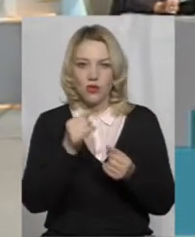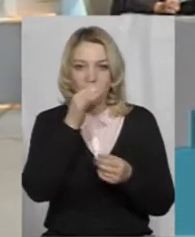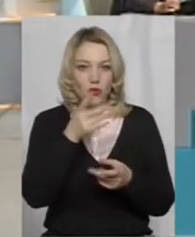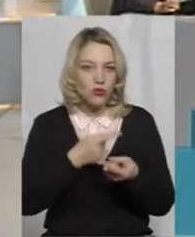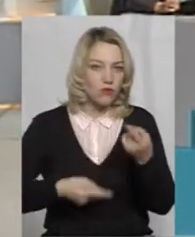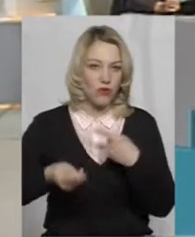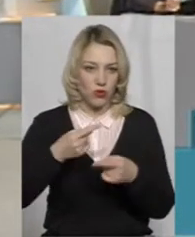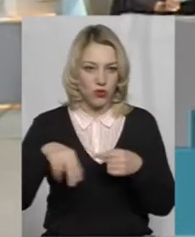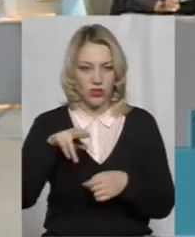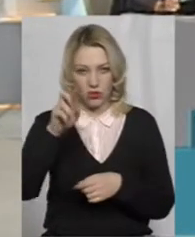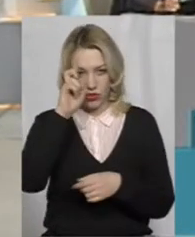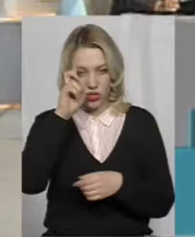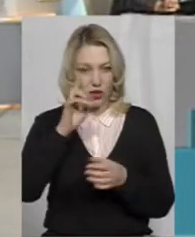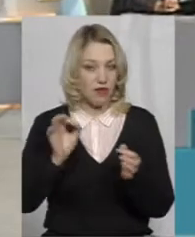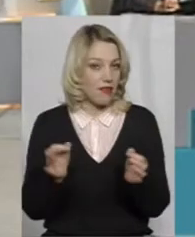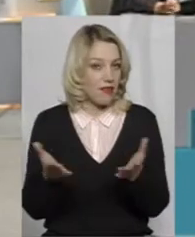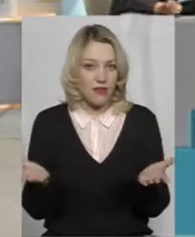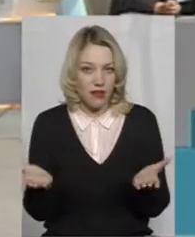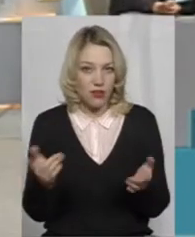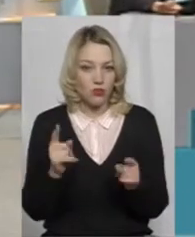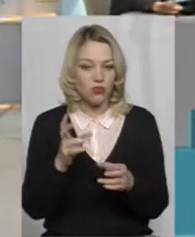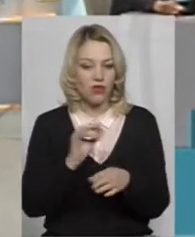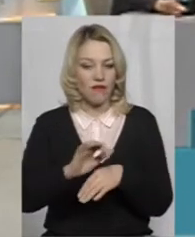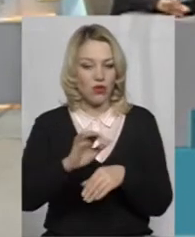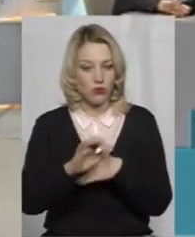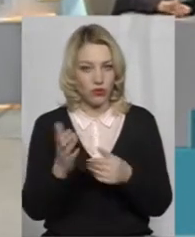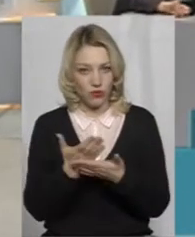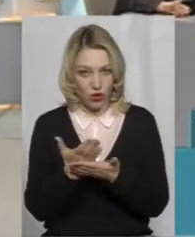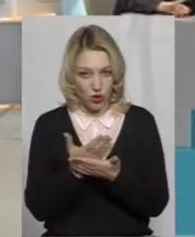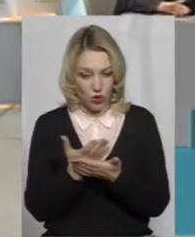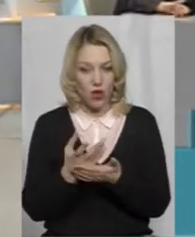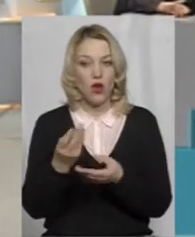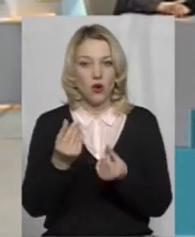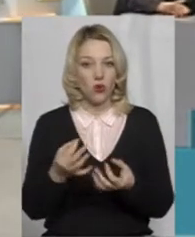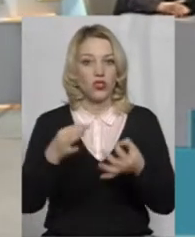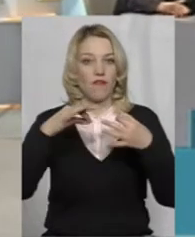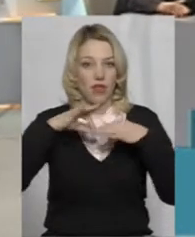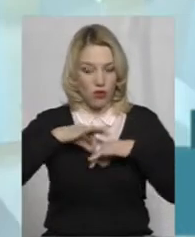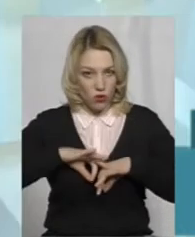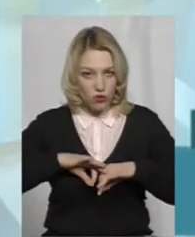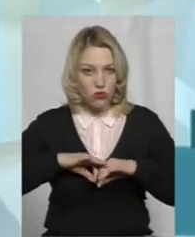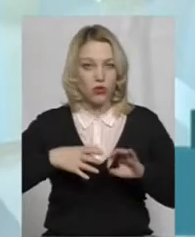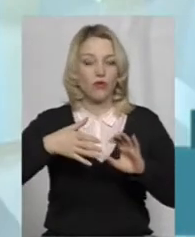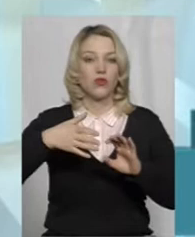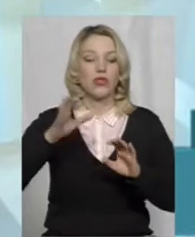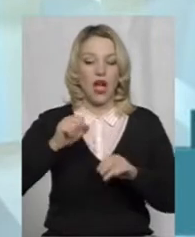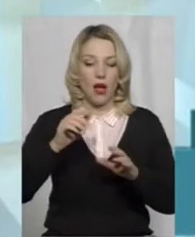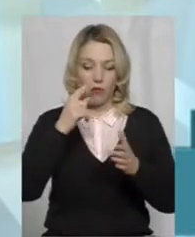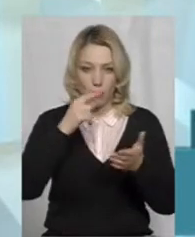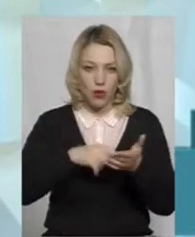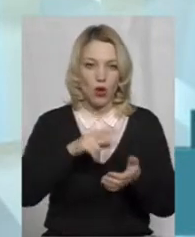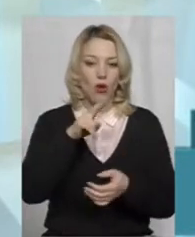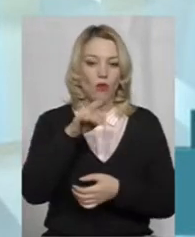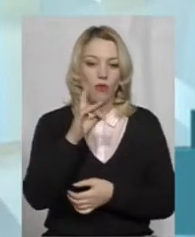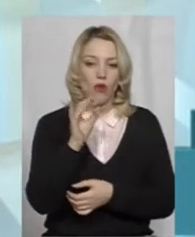держави ніяким чином, тому що на виробництво кіно деньги використовуються, вони потім попадають в прокат. В